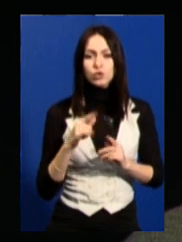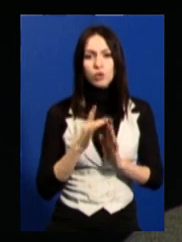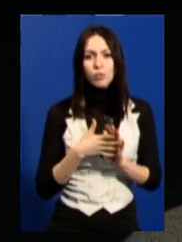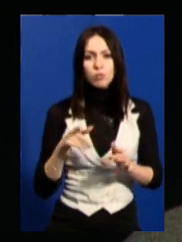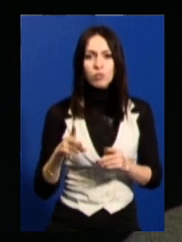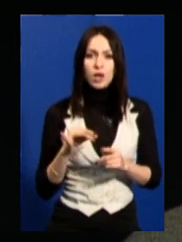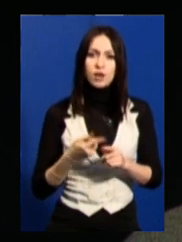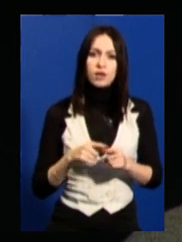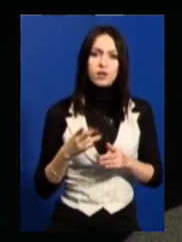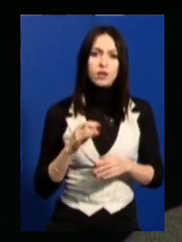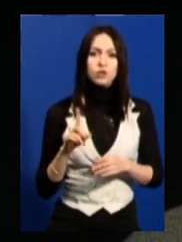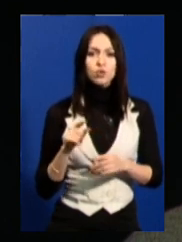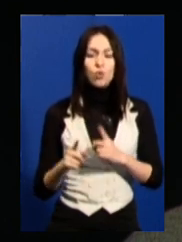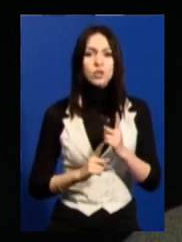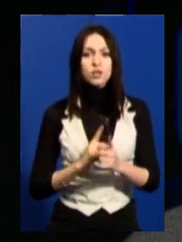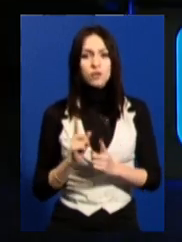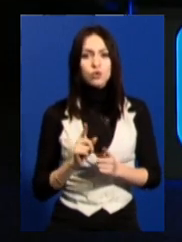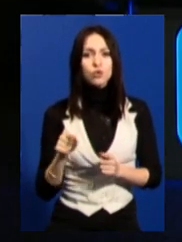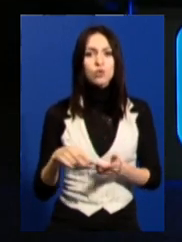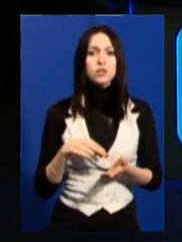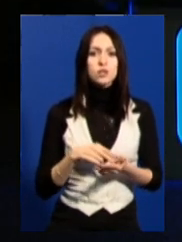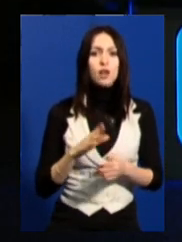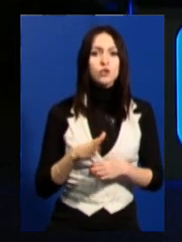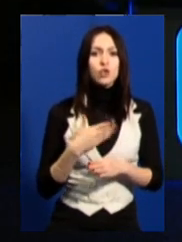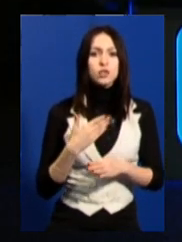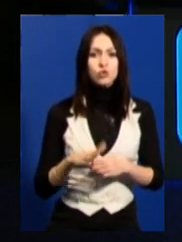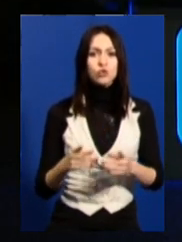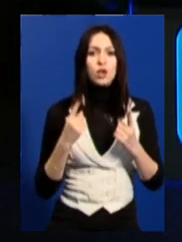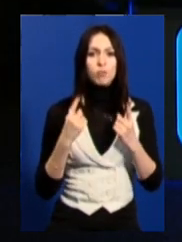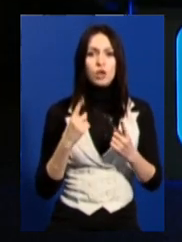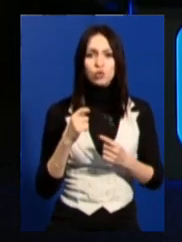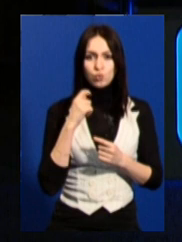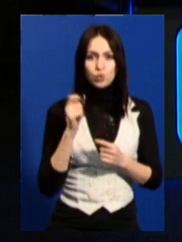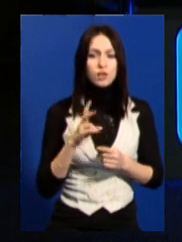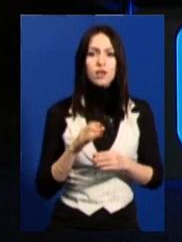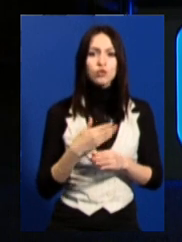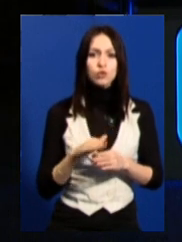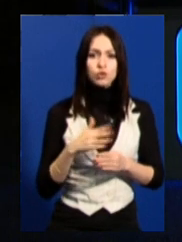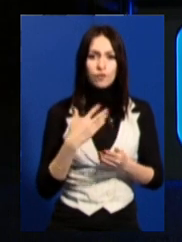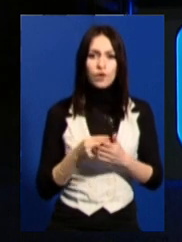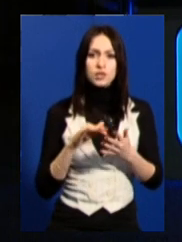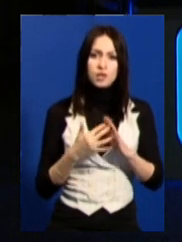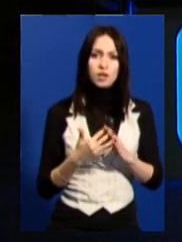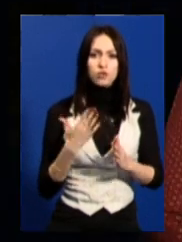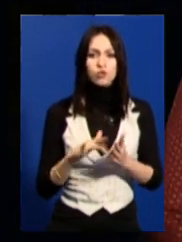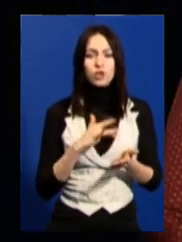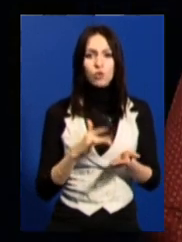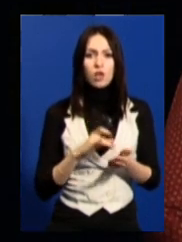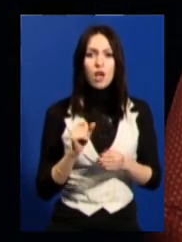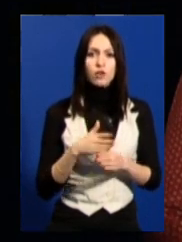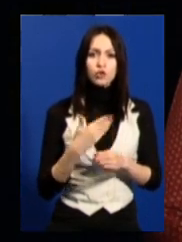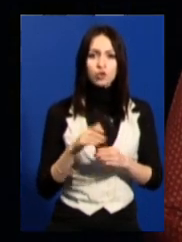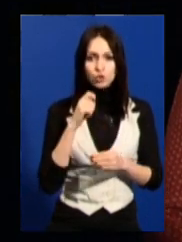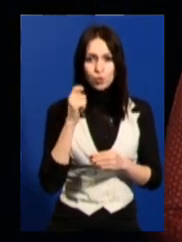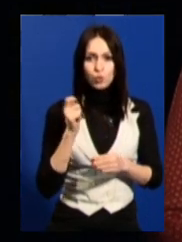чи ні, що вони інтегрувалися, що вони стали частинкою великої України, не частинкою своє села чи міста, а частинкою